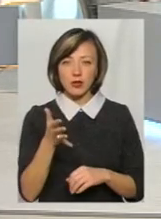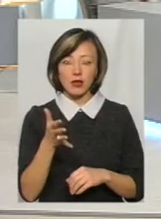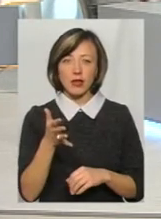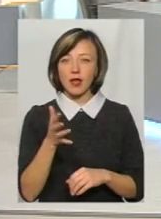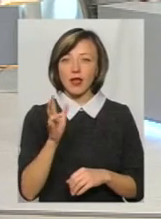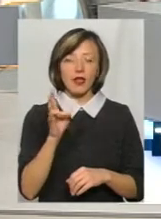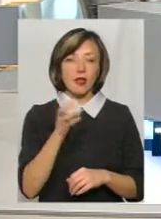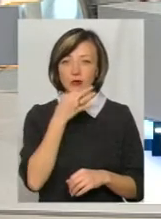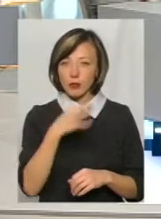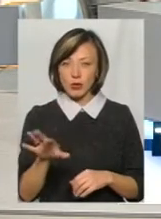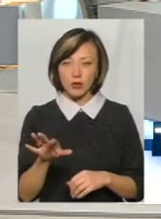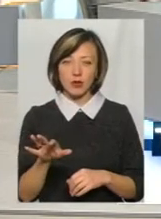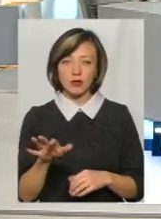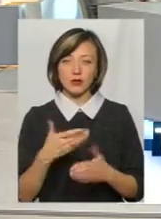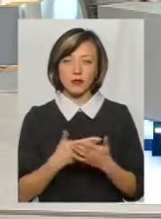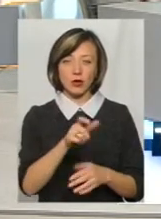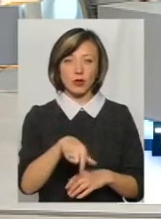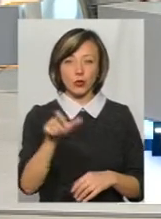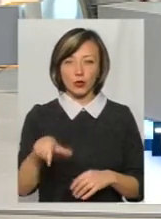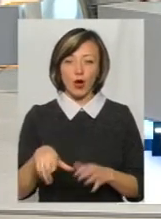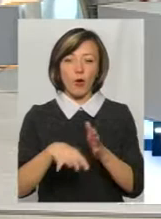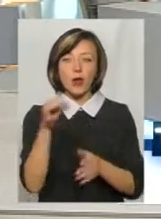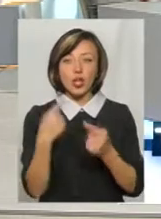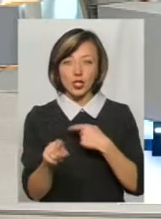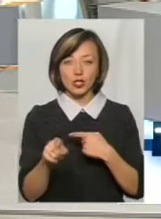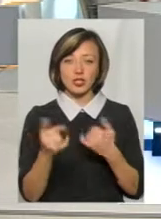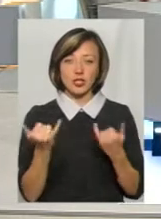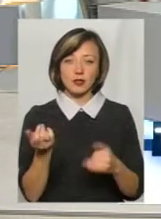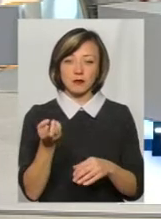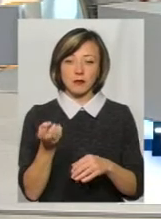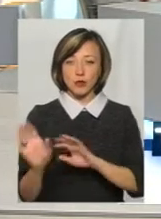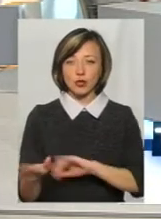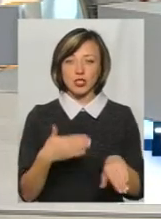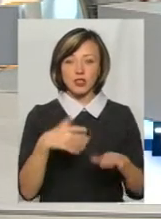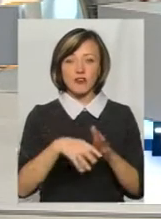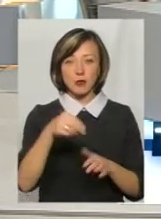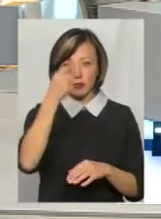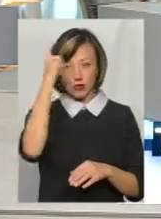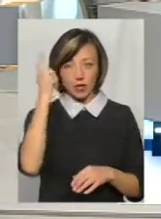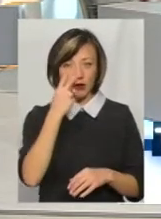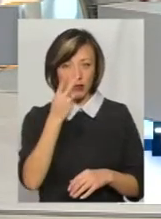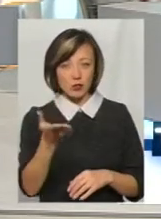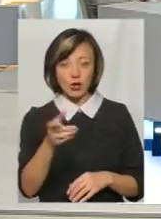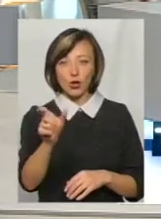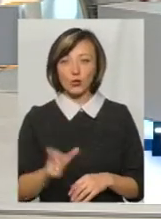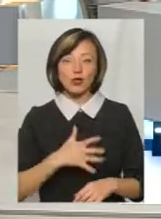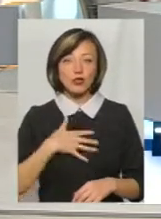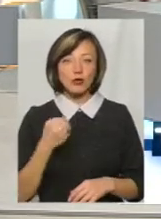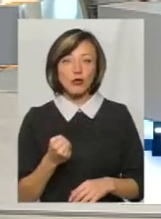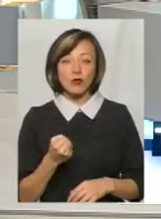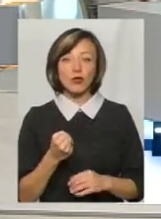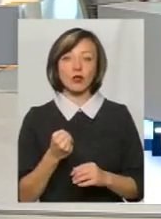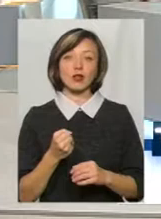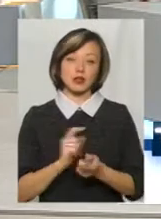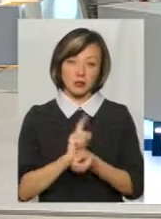не сподобалось людям, обрали інших. Хоч зараз прийшли вибори в Чехії, ми побачили. Люди незадоволені змінили